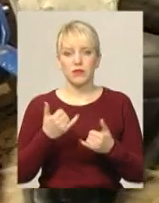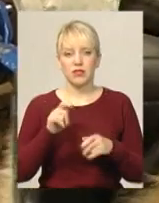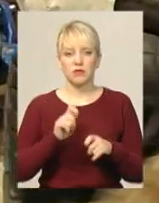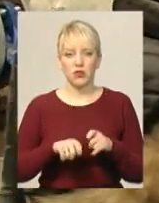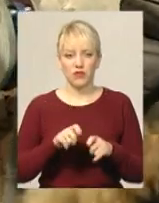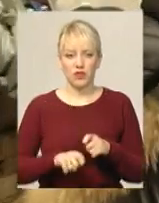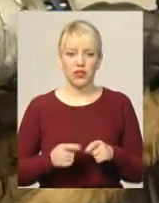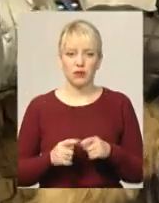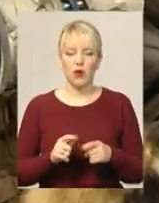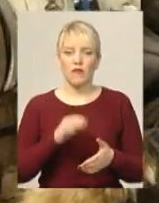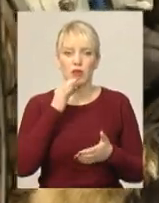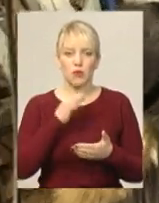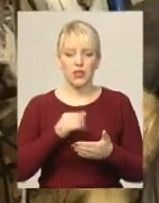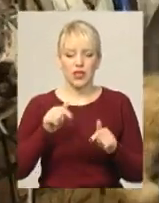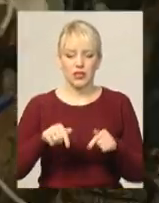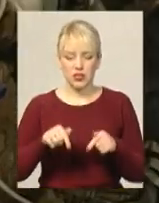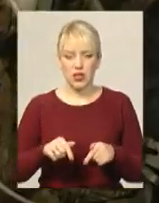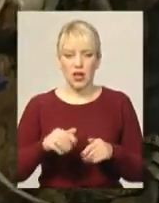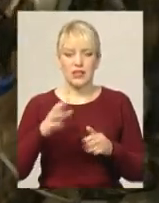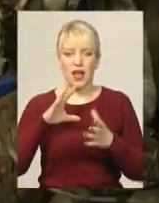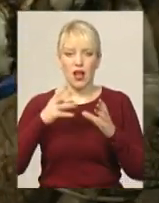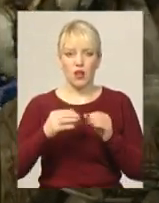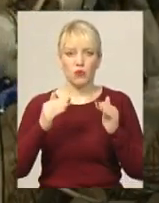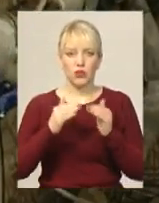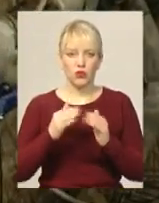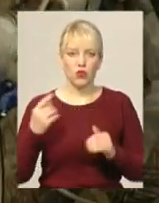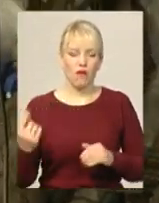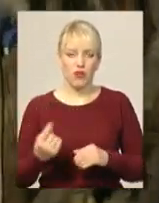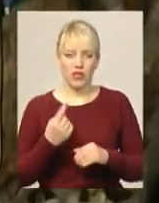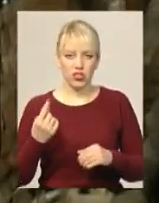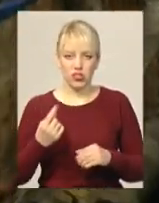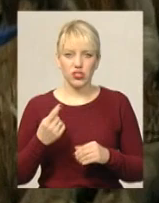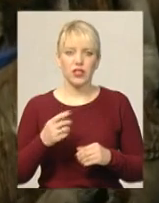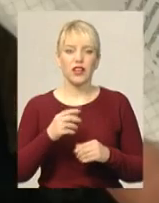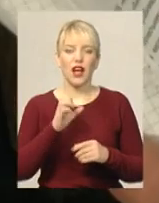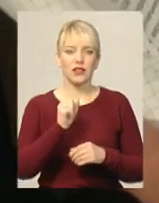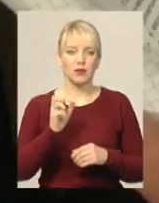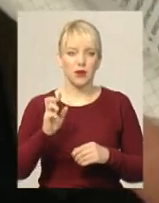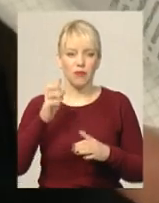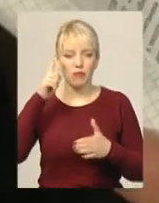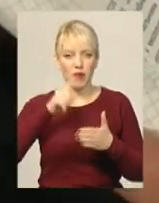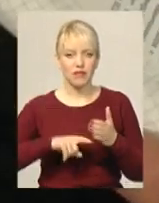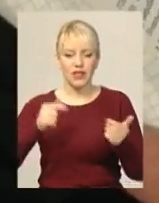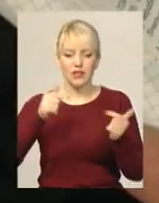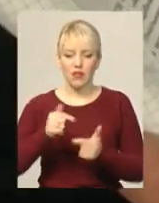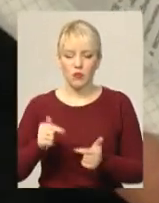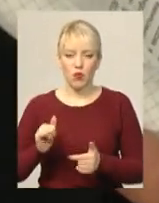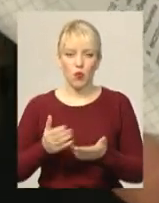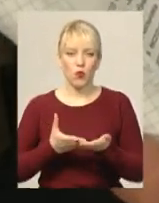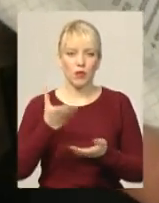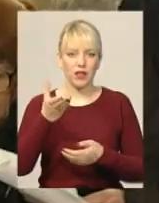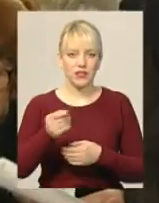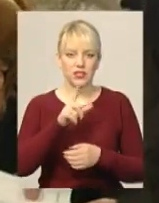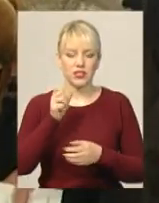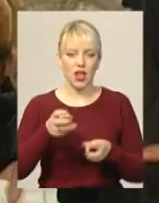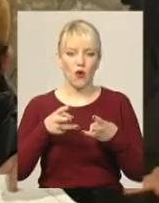Відповідальний за тотешній загальнобудинковий тепловий лічильник Андрій Балабан впевнений, що на відповідність цифр у платіжках за опалення та реально отримане